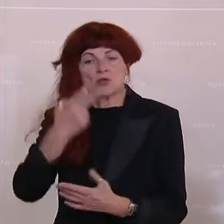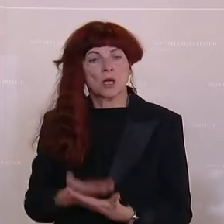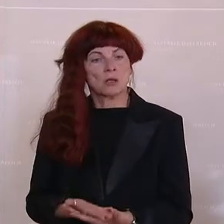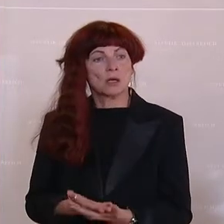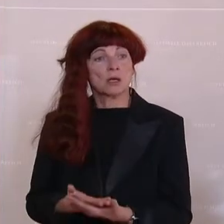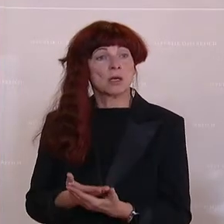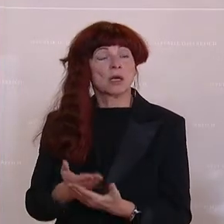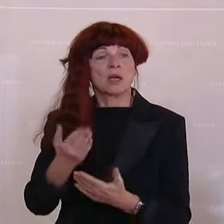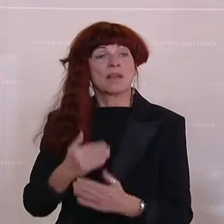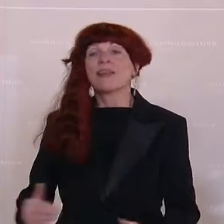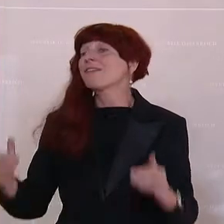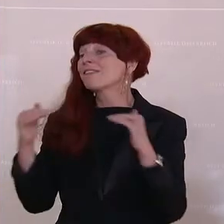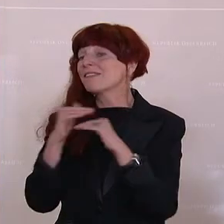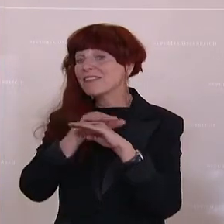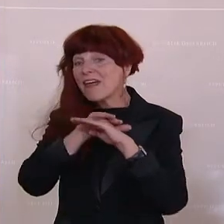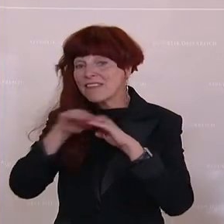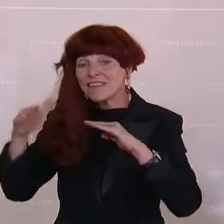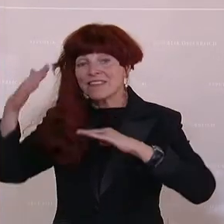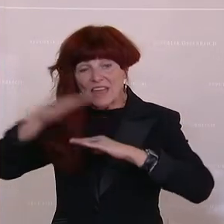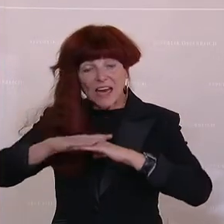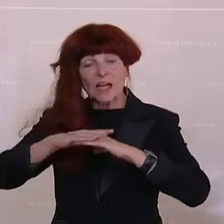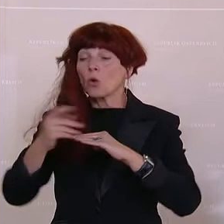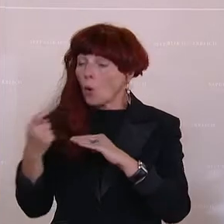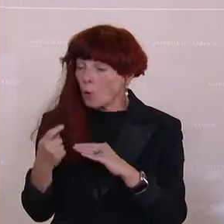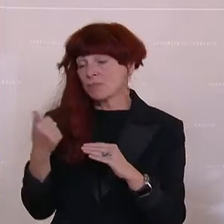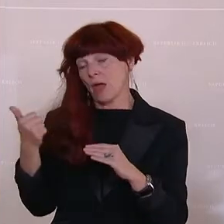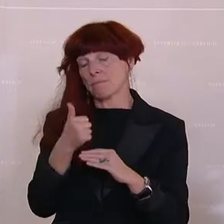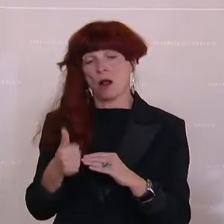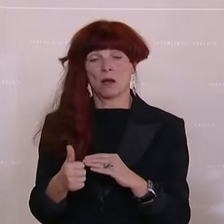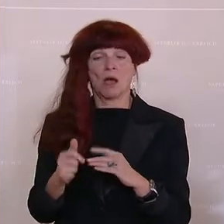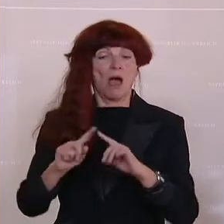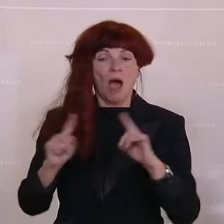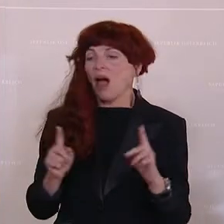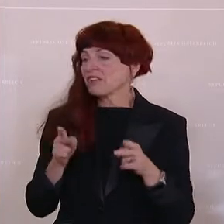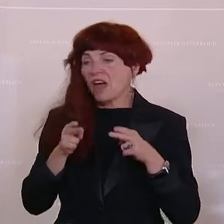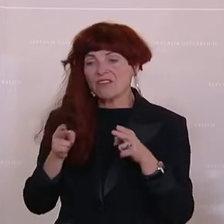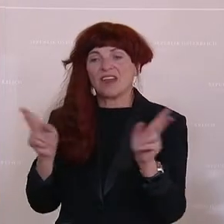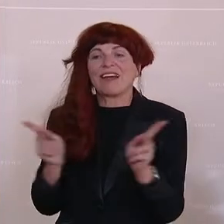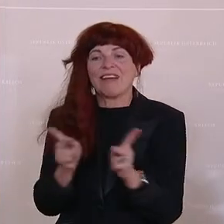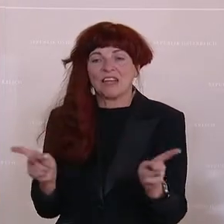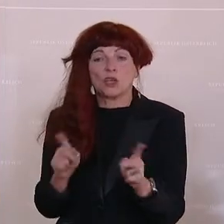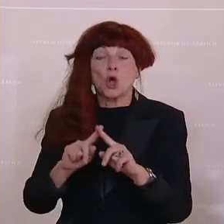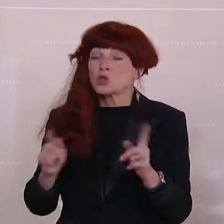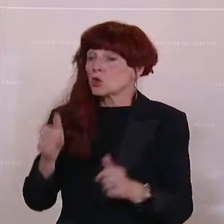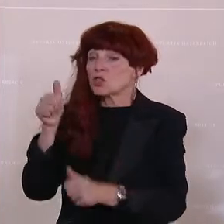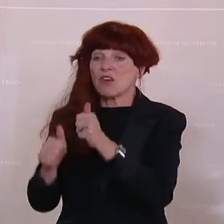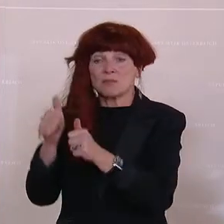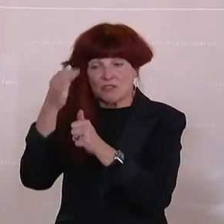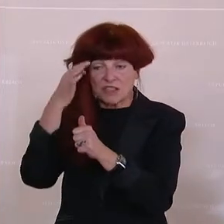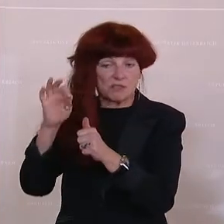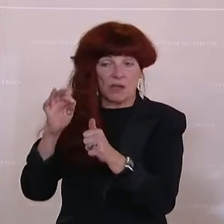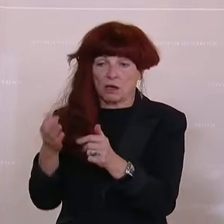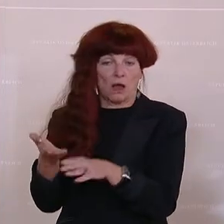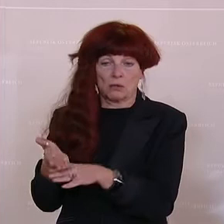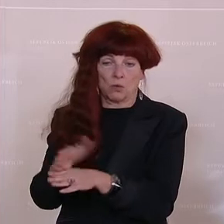Deckel so und anders kommen. Es bleibt ja eh nichts anderes rüber, weil jetzt sind wir mit der Wettbewerbsfähigkeit wirklich tot. Unser Antrag